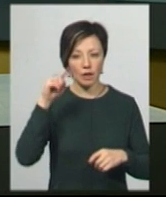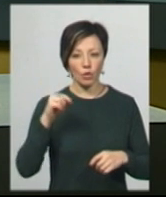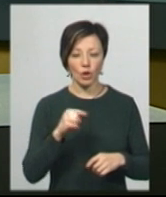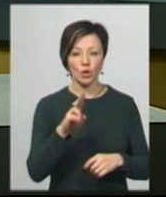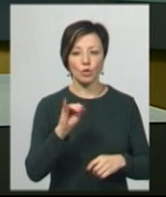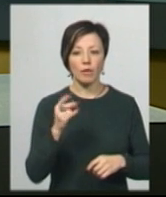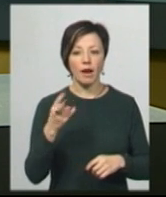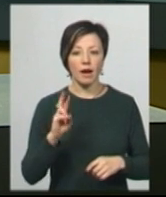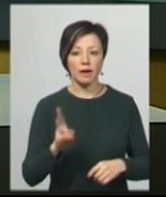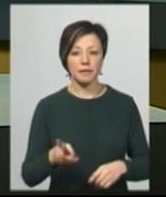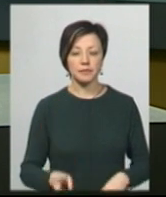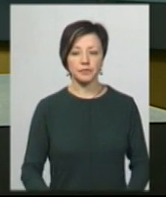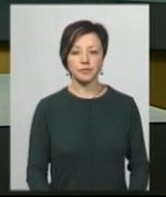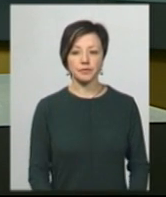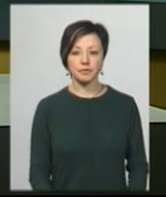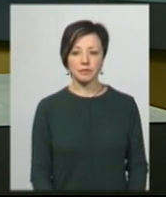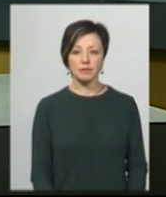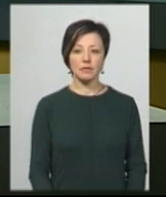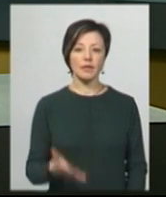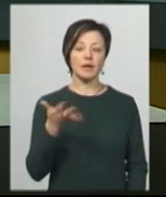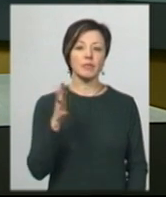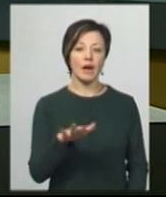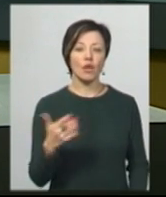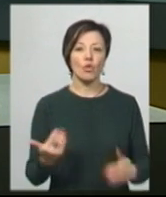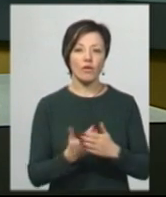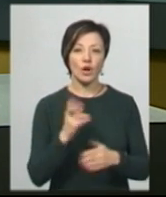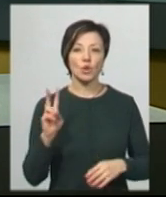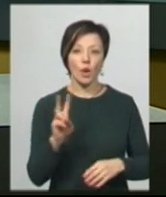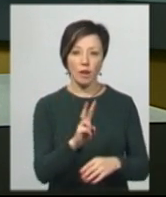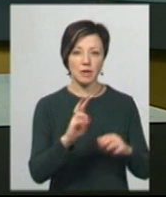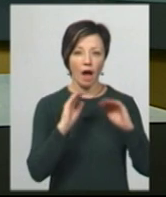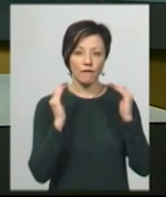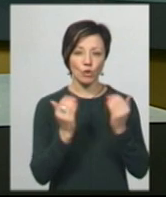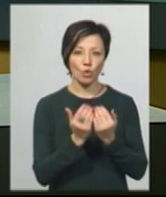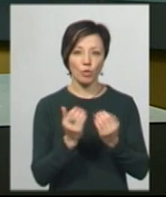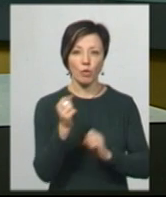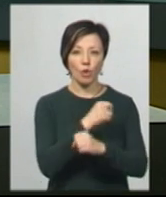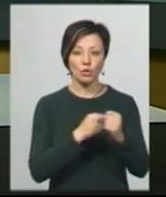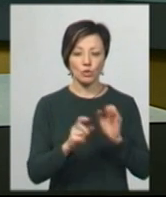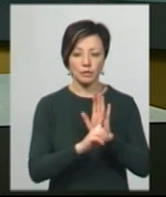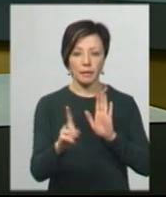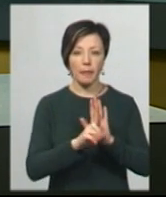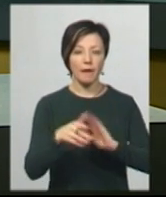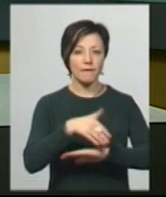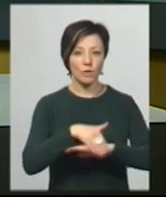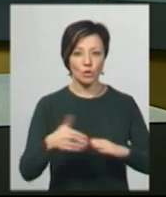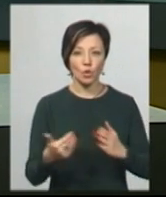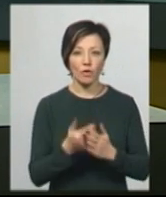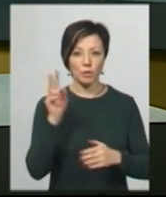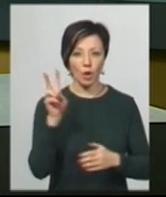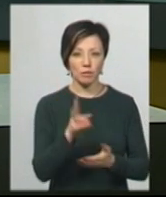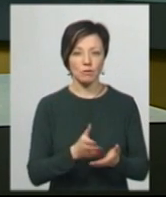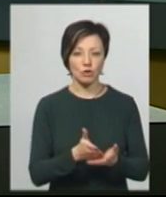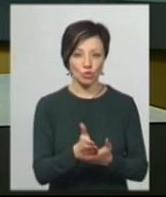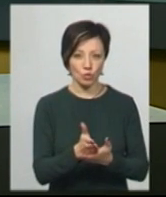Тетяна Дупляк. П'ять нових тролейбусів на автономному ходу відсьогодні курсують вулицями Хмельницького за новим тролейбусним